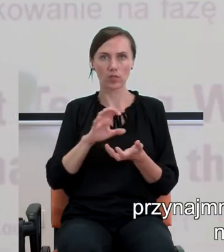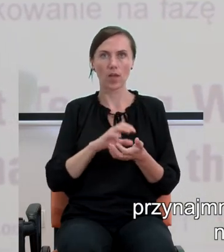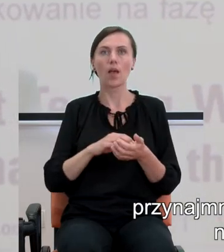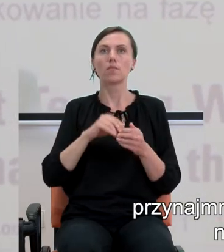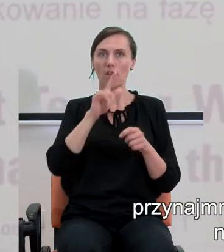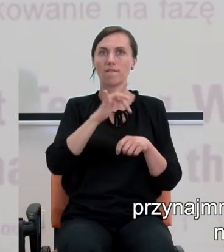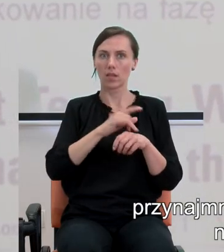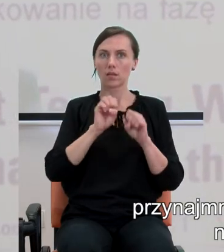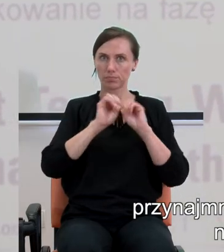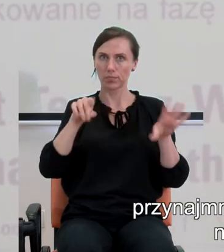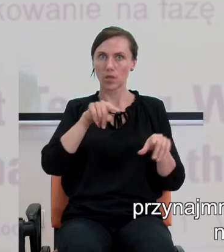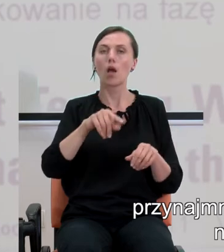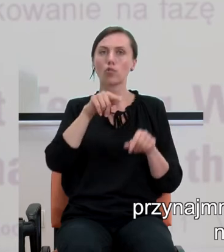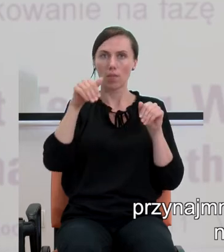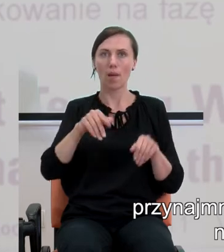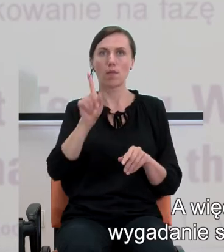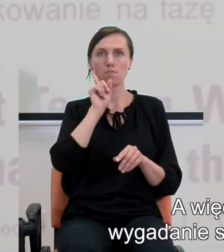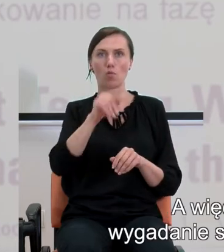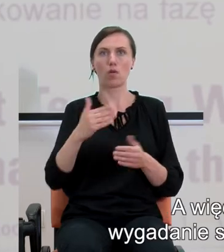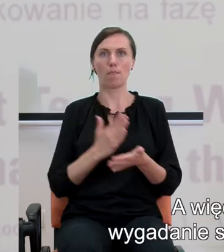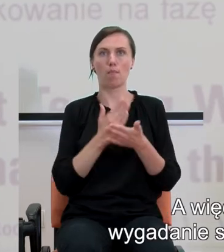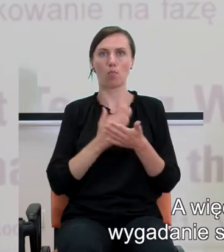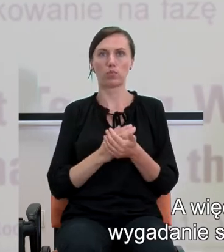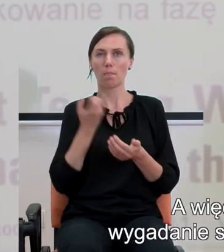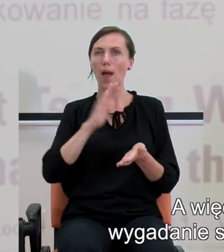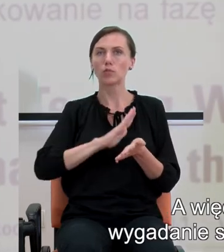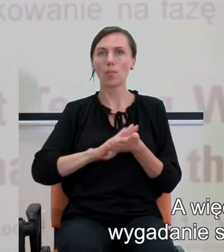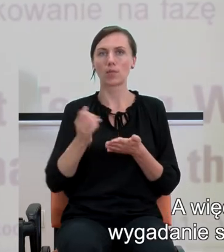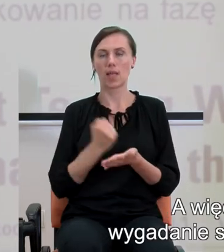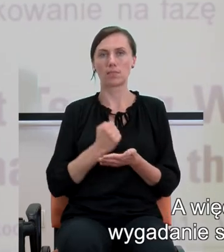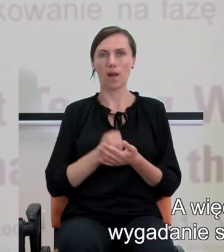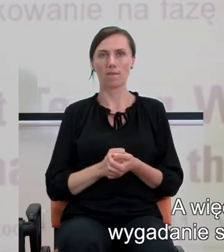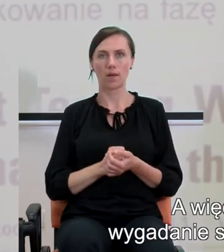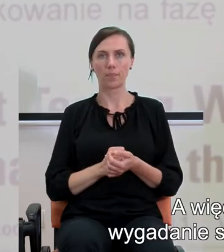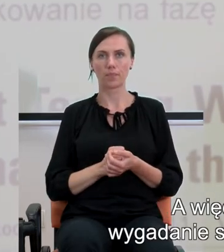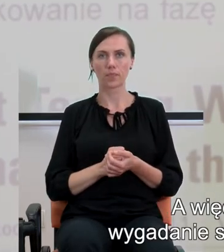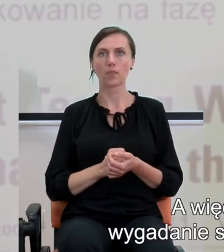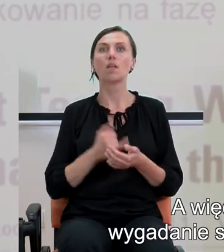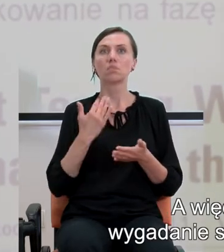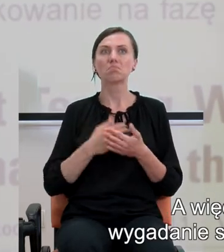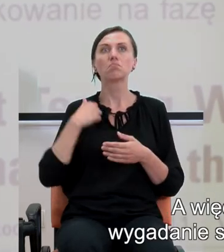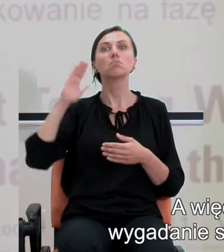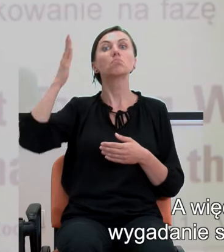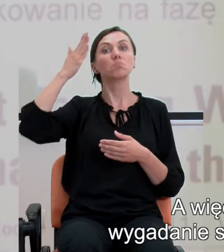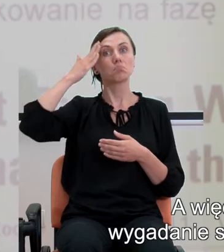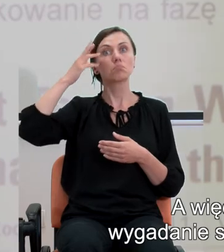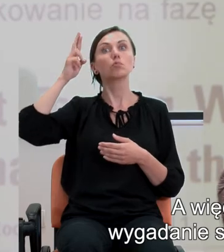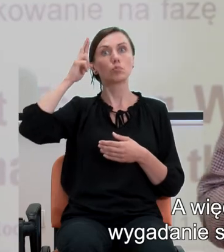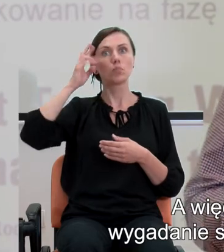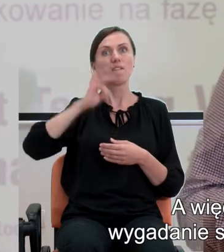może rzeczywiście pomóc. a więc zdanie sobie sprawy z własnych